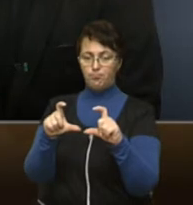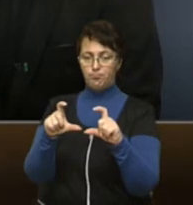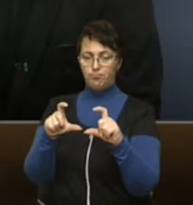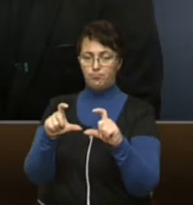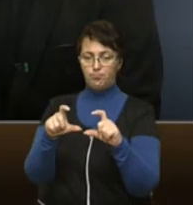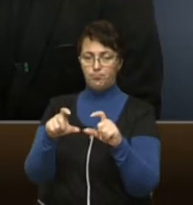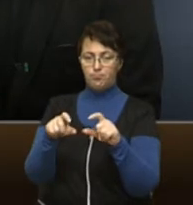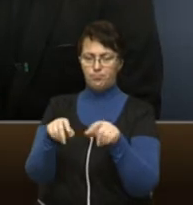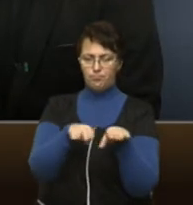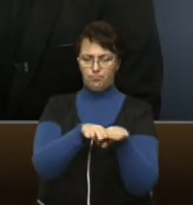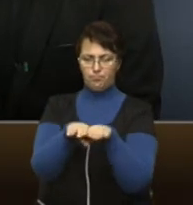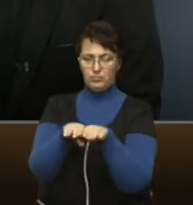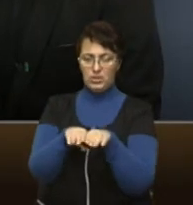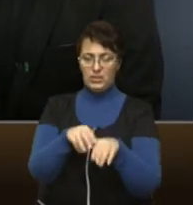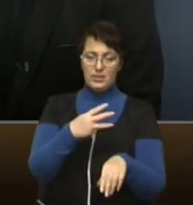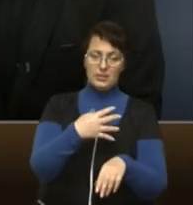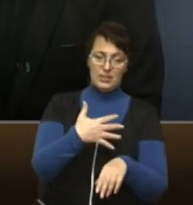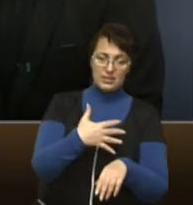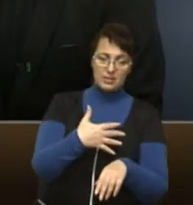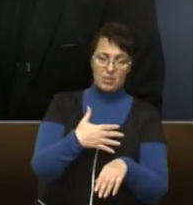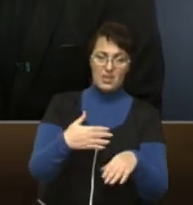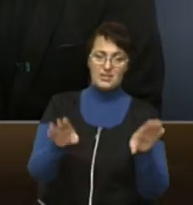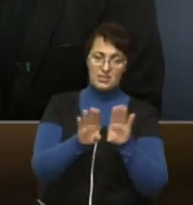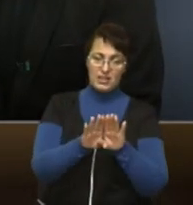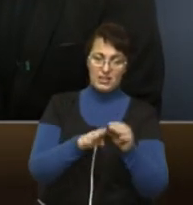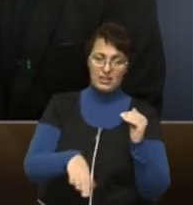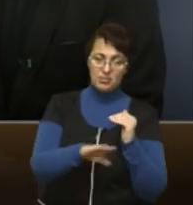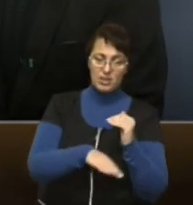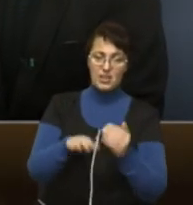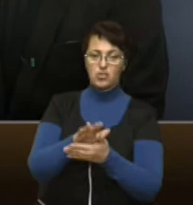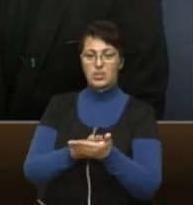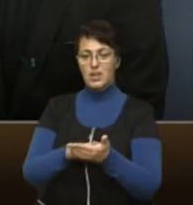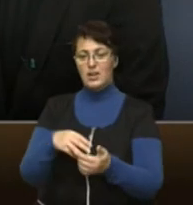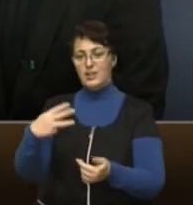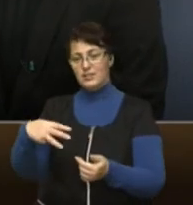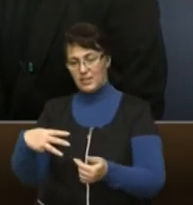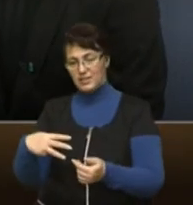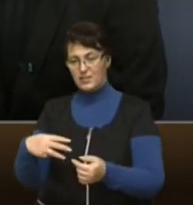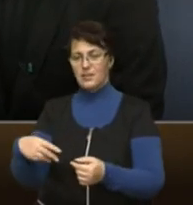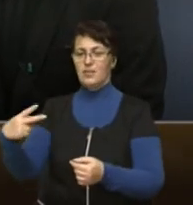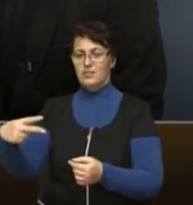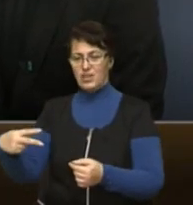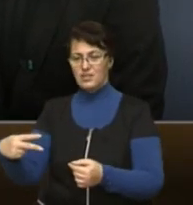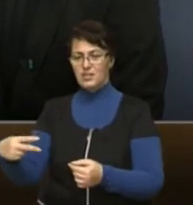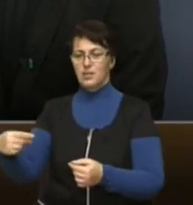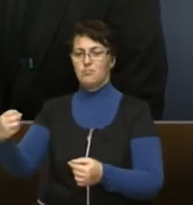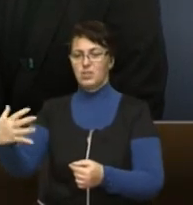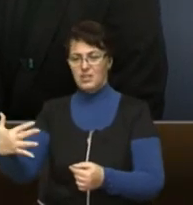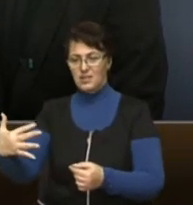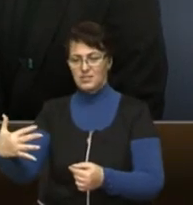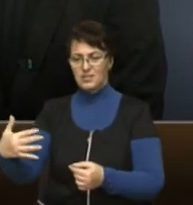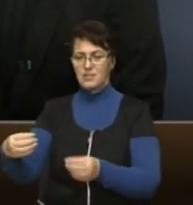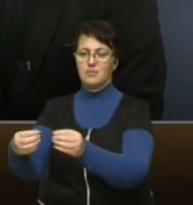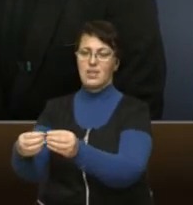пропорційно. Скажемо, якщо 35 – це є закриті майданчики, далі 30 гривень, далі 20 гривень – друга зона, 15 гривень,